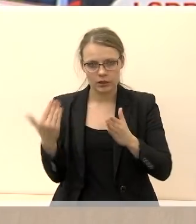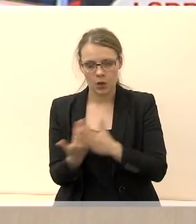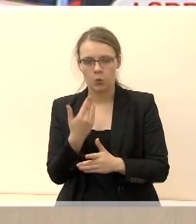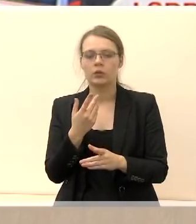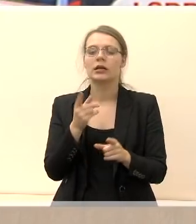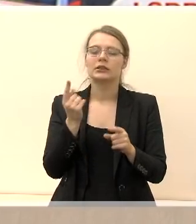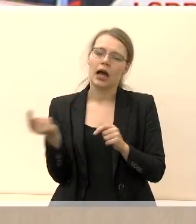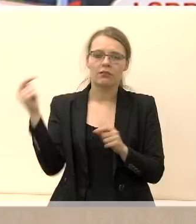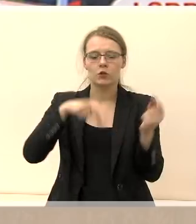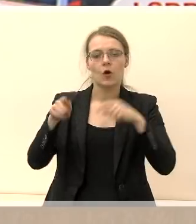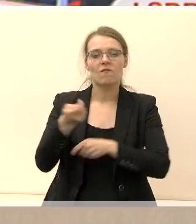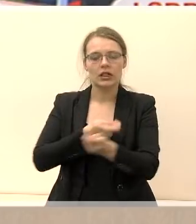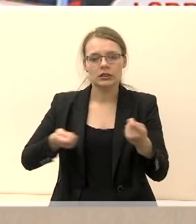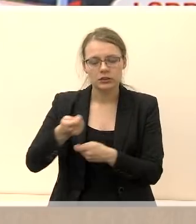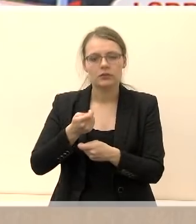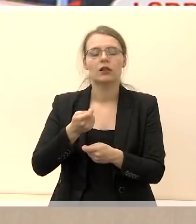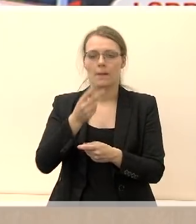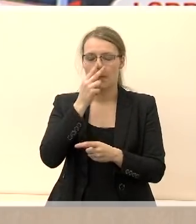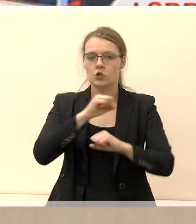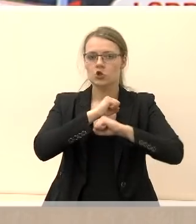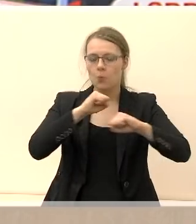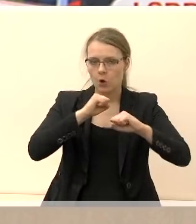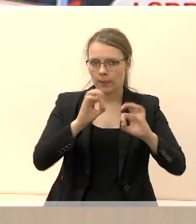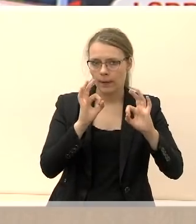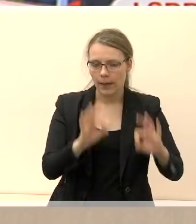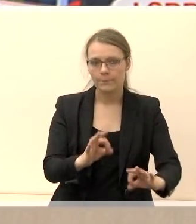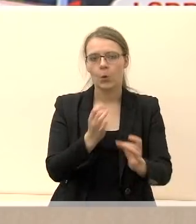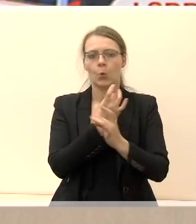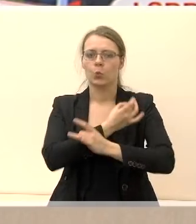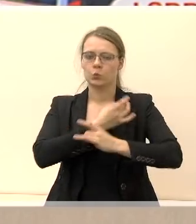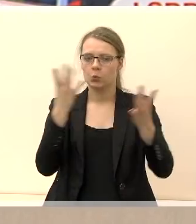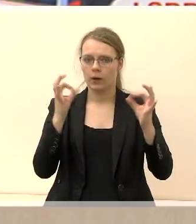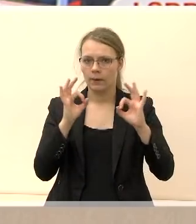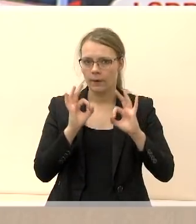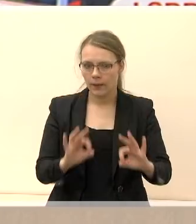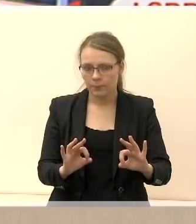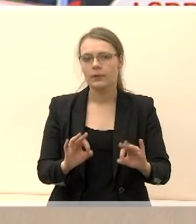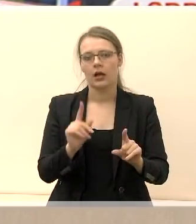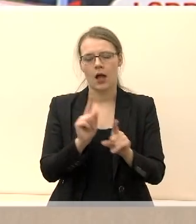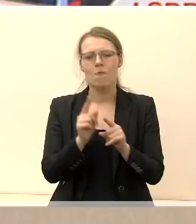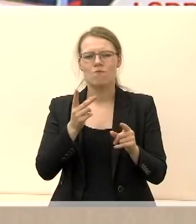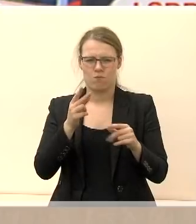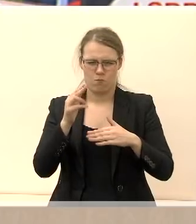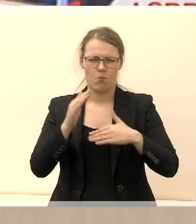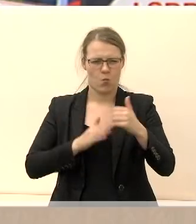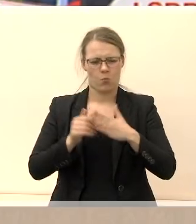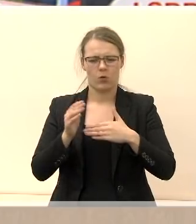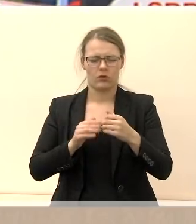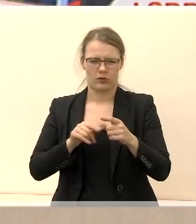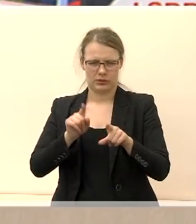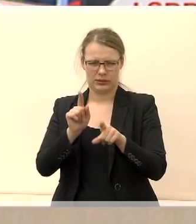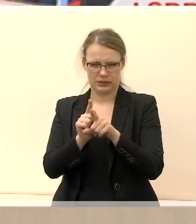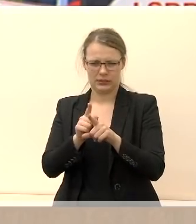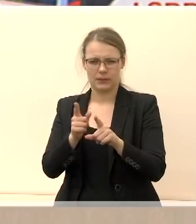Pripažintas sportas, kultūra, kurią mes didžiuojame, plėčiasi profesionalieja socialiniais paslaugos,